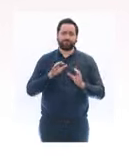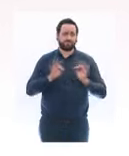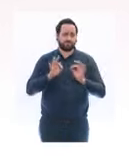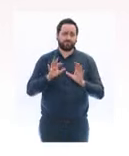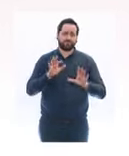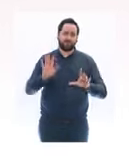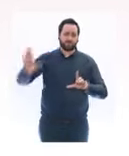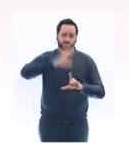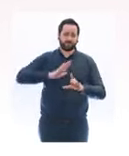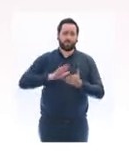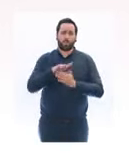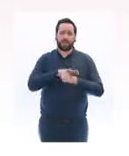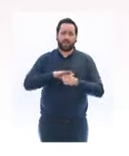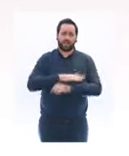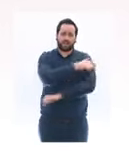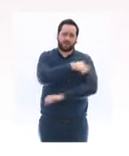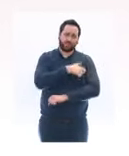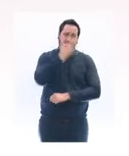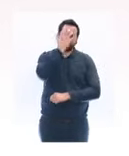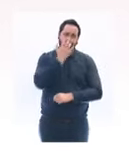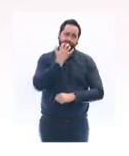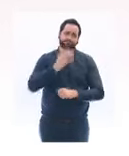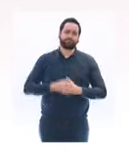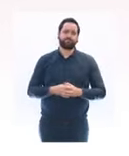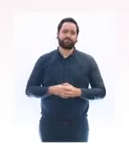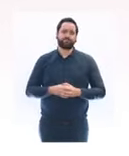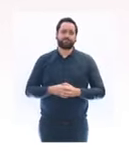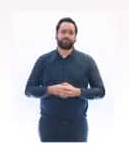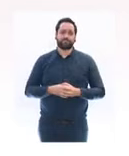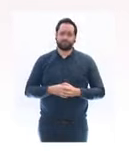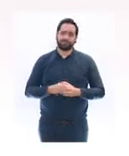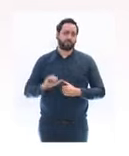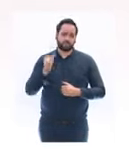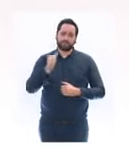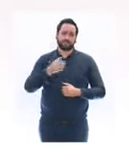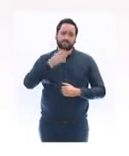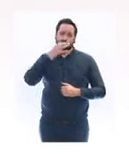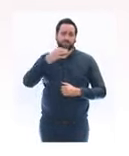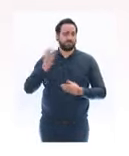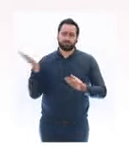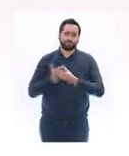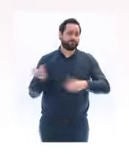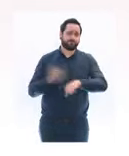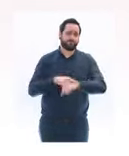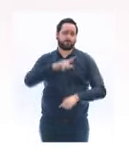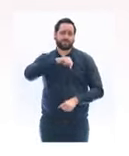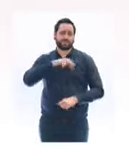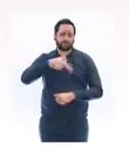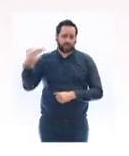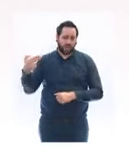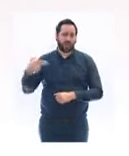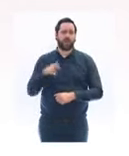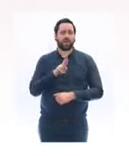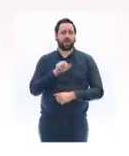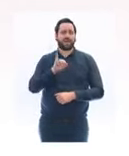Permettez-moi de saluer devant vous l'intervention immédiate de nos forces de sécurité intérieure, la police nationale, le RAID, et